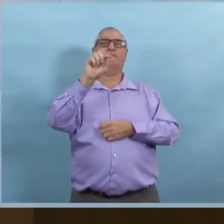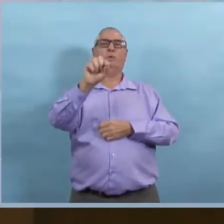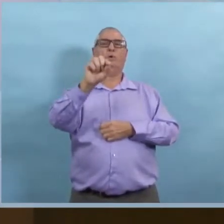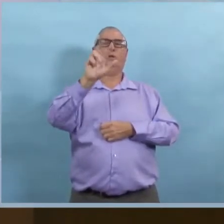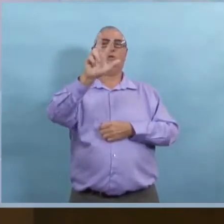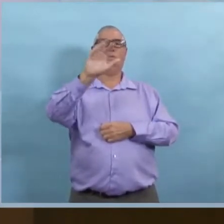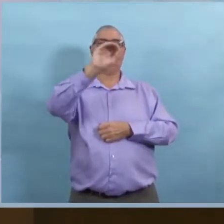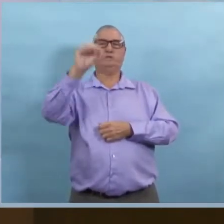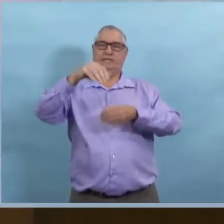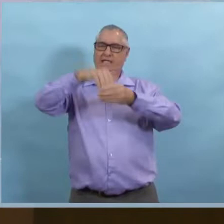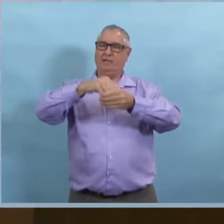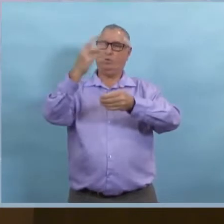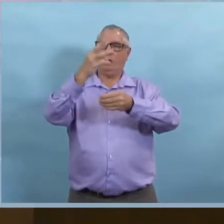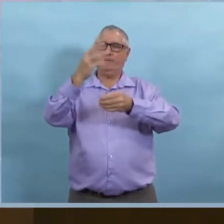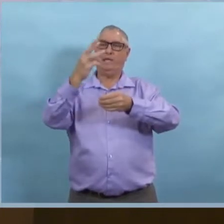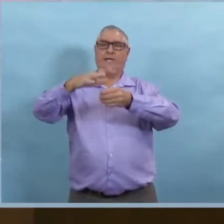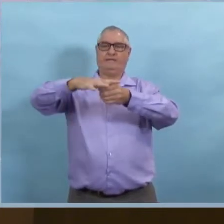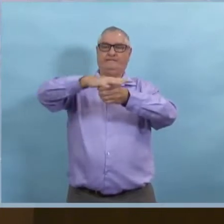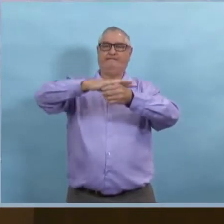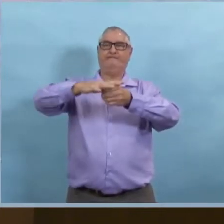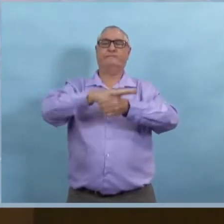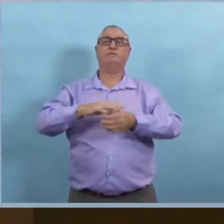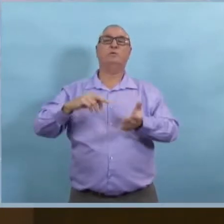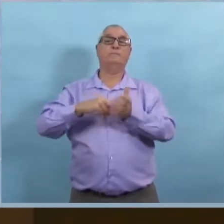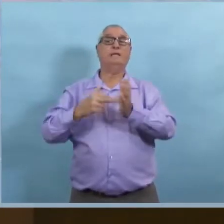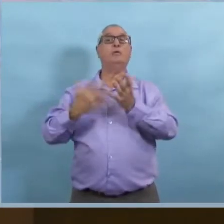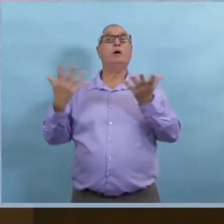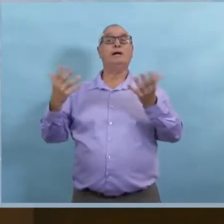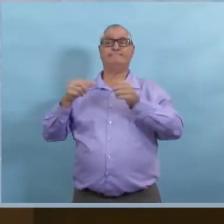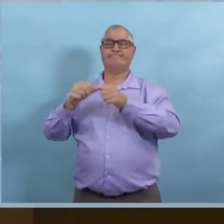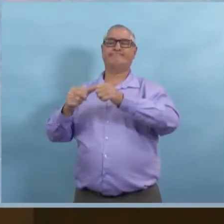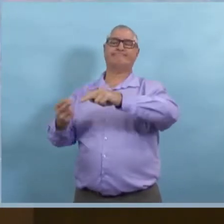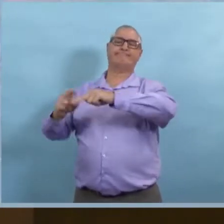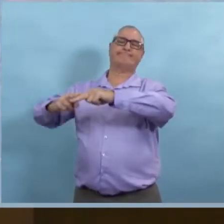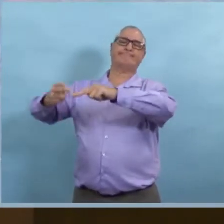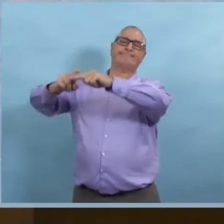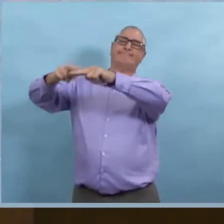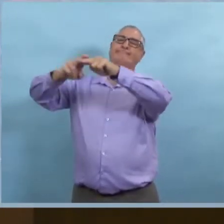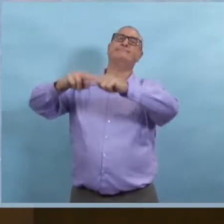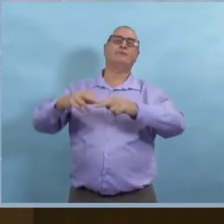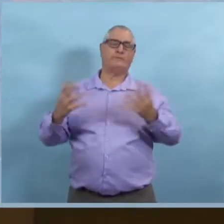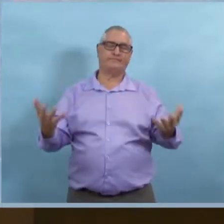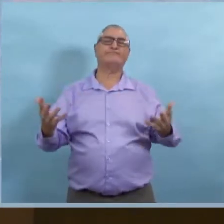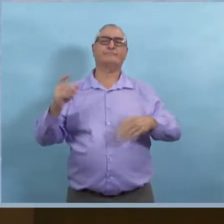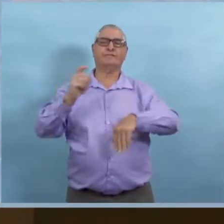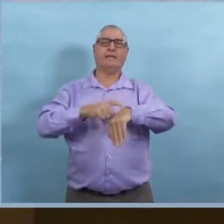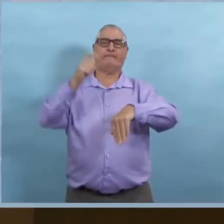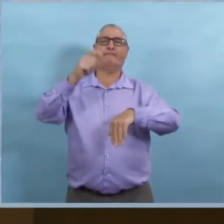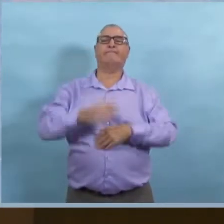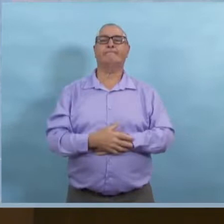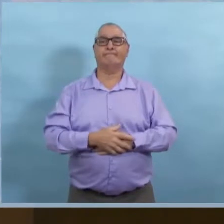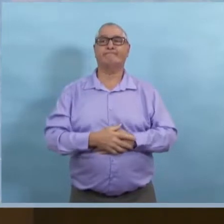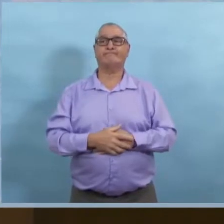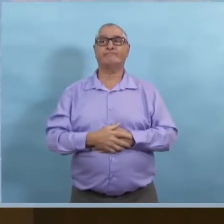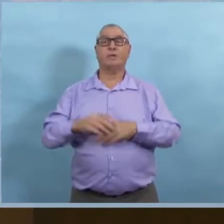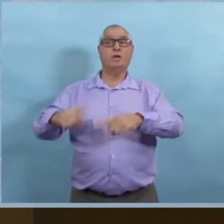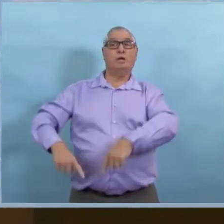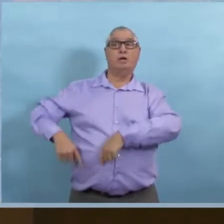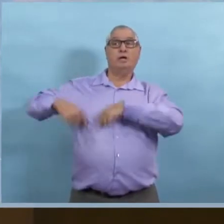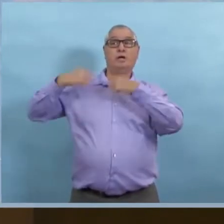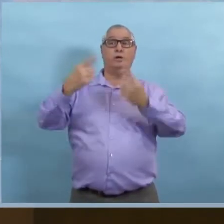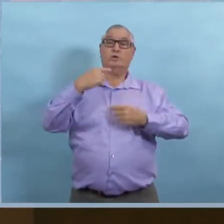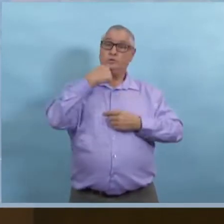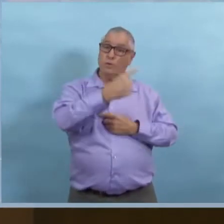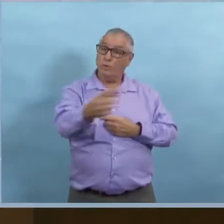Winnipeg, c'est de 6,3%. Alors on voit un nombre de cas qui augmente, un taux de positivité qui augmente. Donc